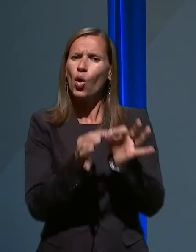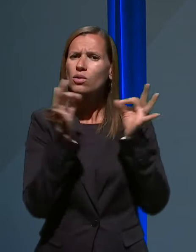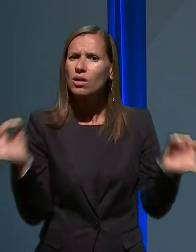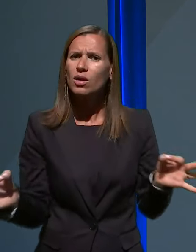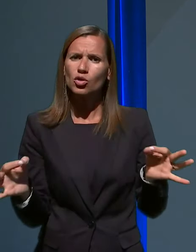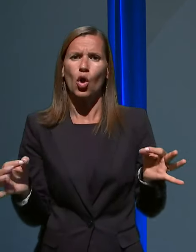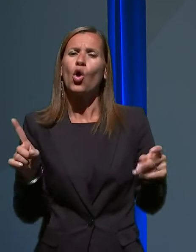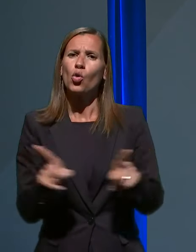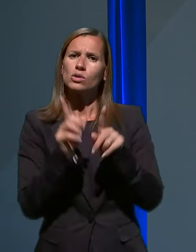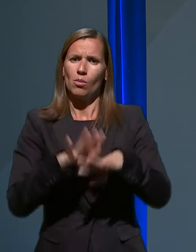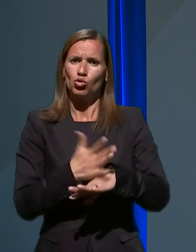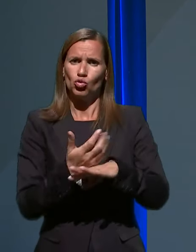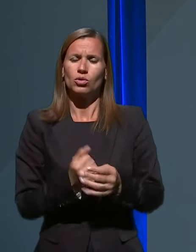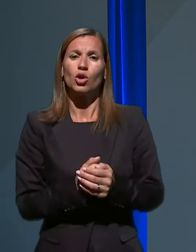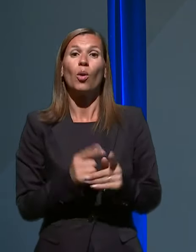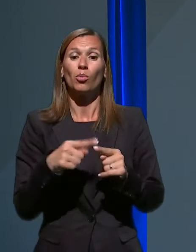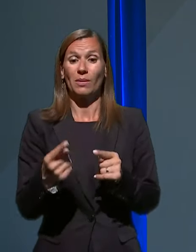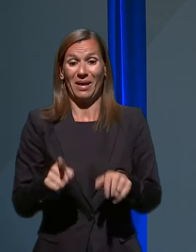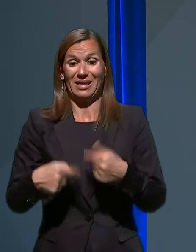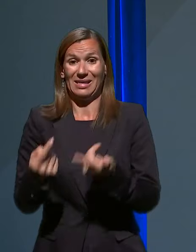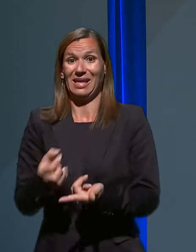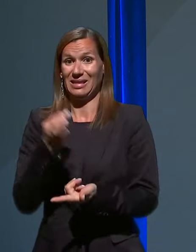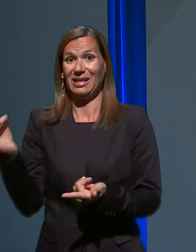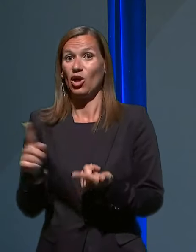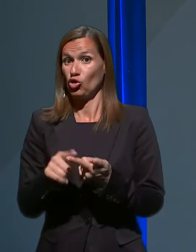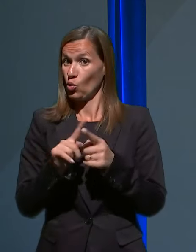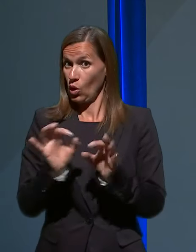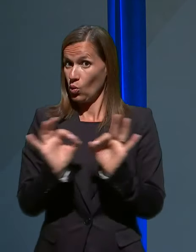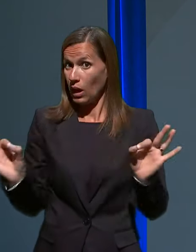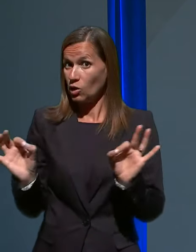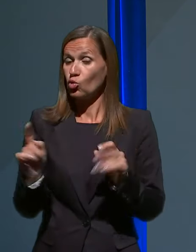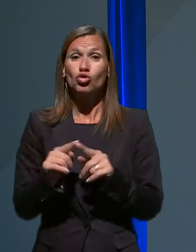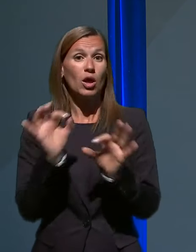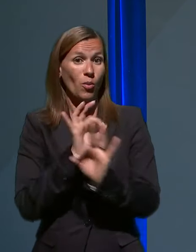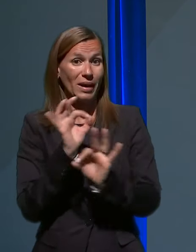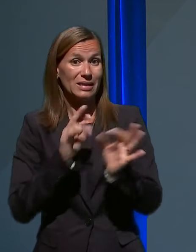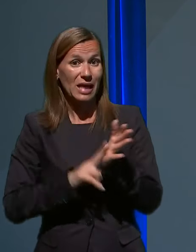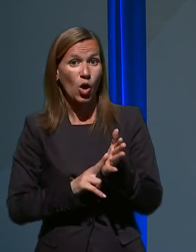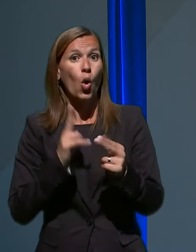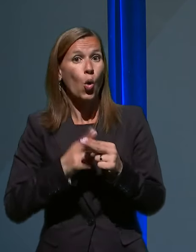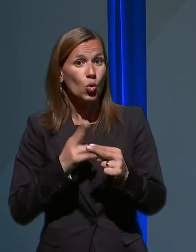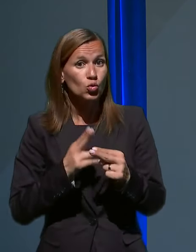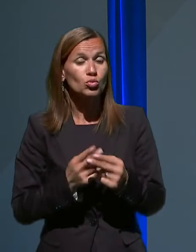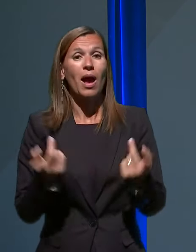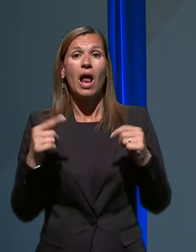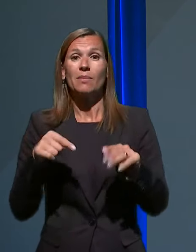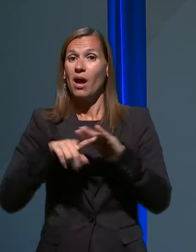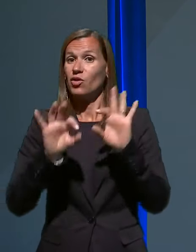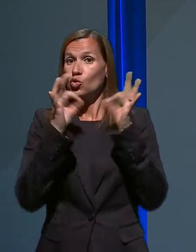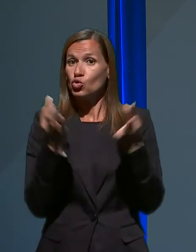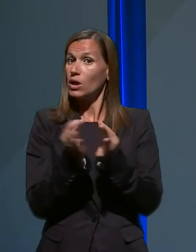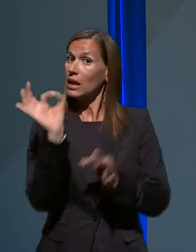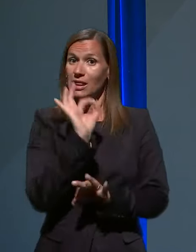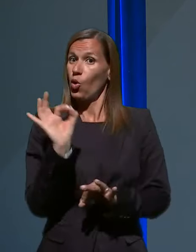na to naslednji dan, če je vse v redu, to se pravi, če nima znakov okužbe, če tudi v družini ni nikogar z